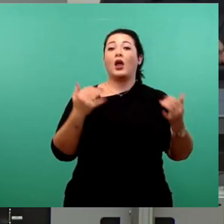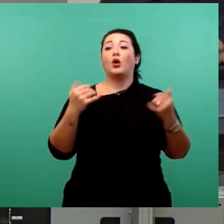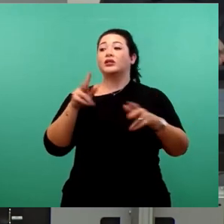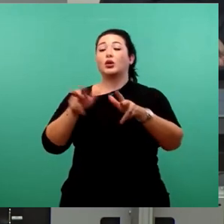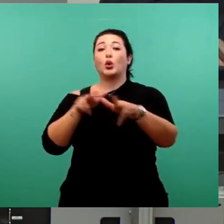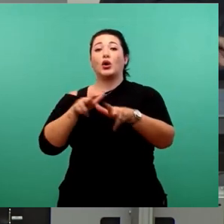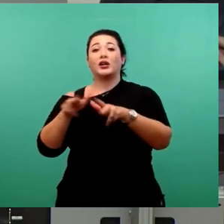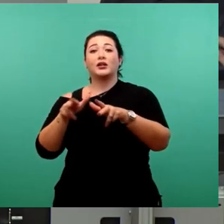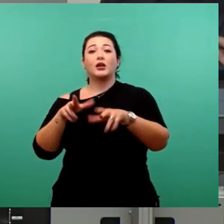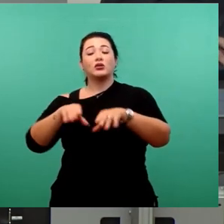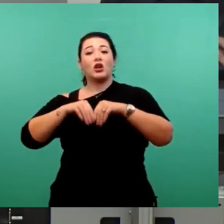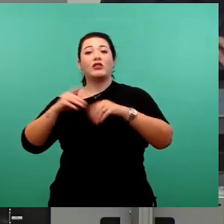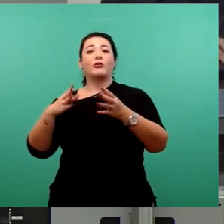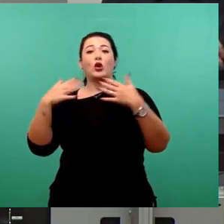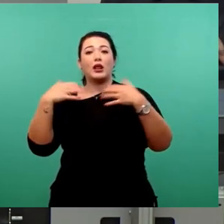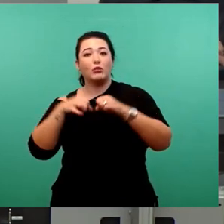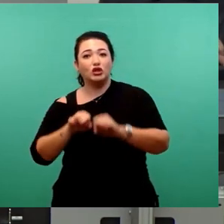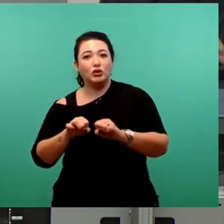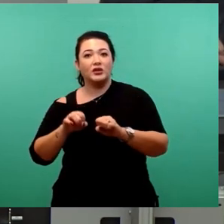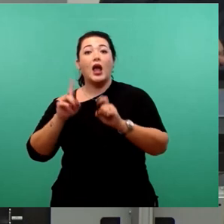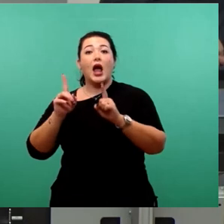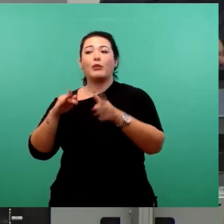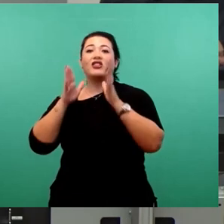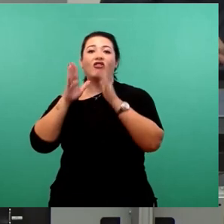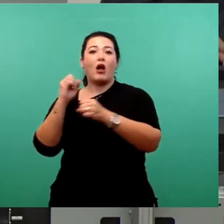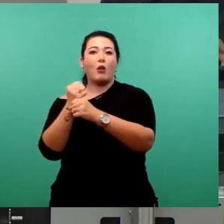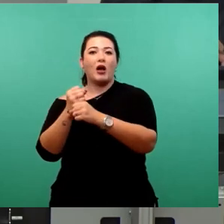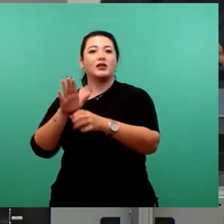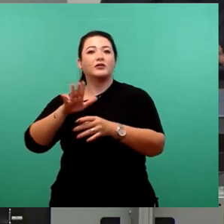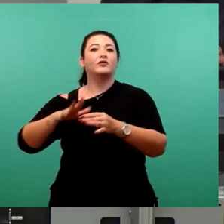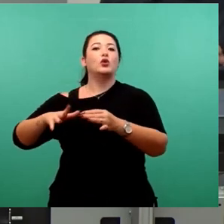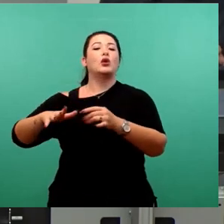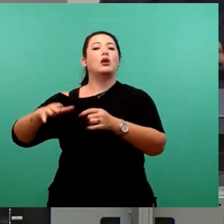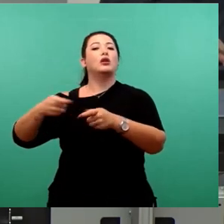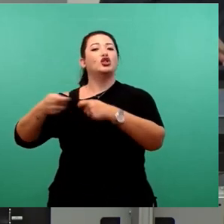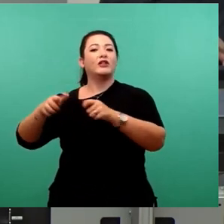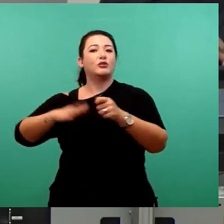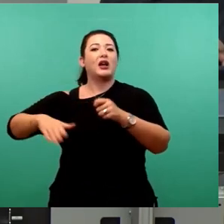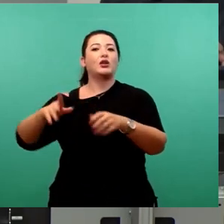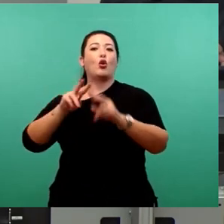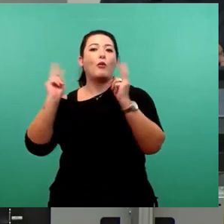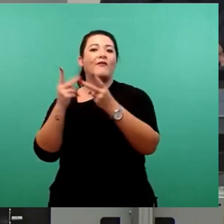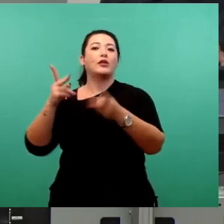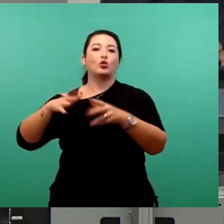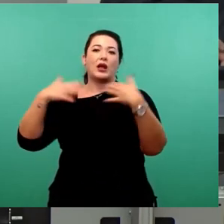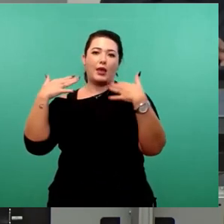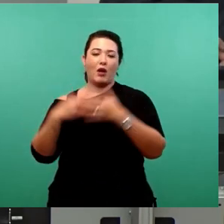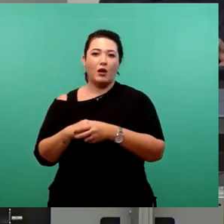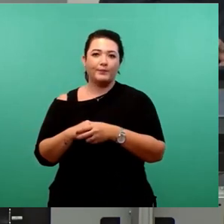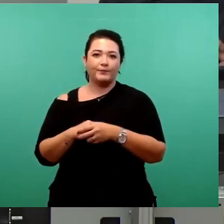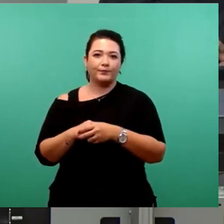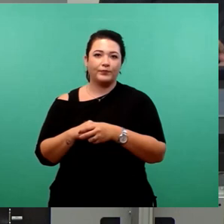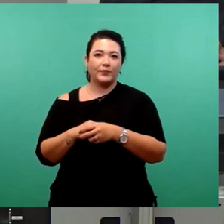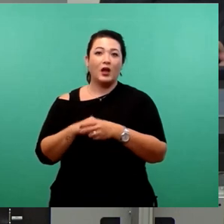Klimaschutz, die Facharbeit bleibt insbesondere im Geschäftsbereich Umwelt und Klima. Fünftens. Der neu vom Stadtrat zu wählende